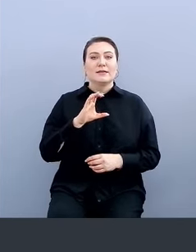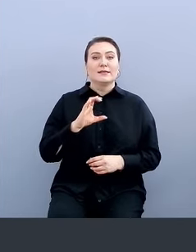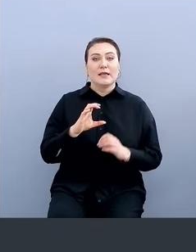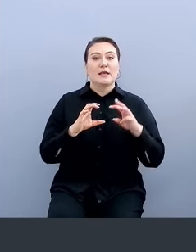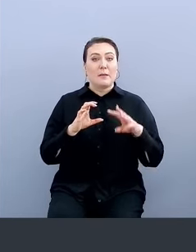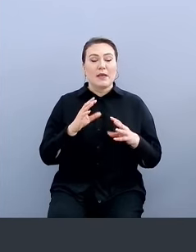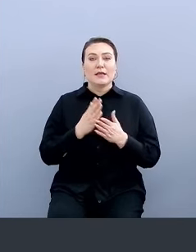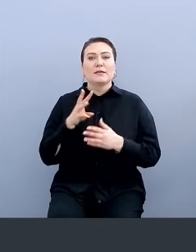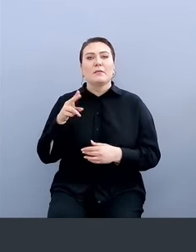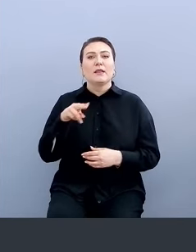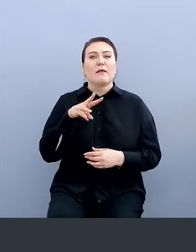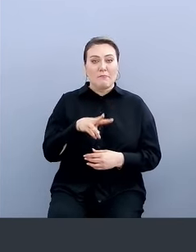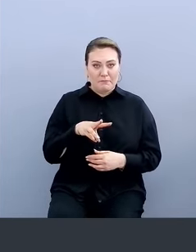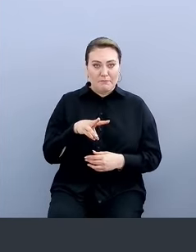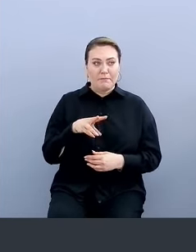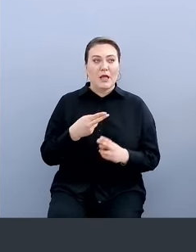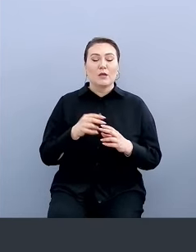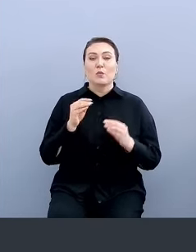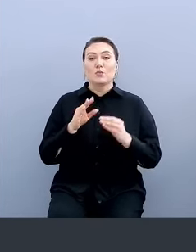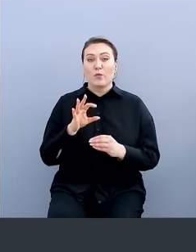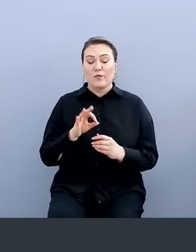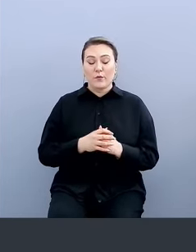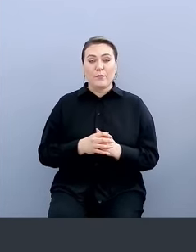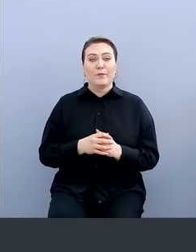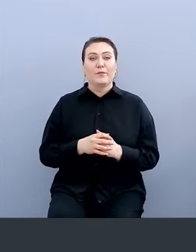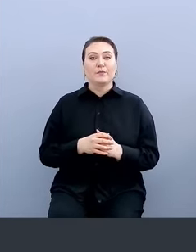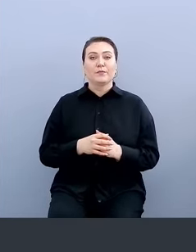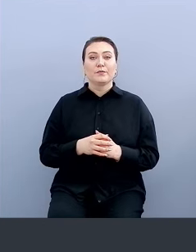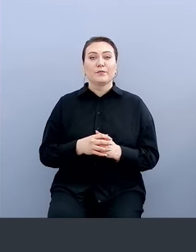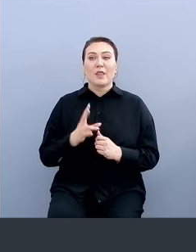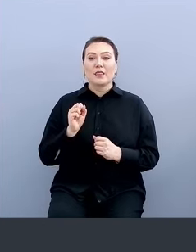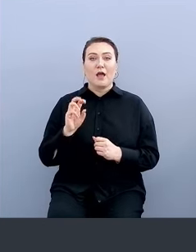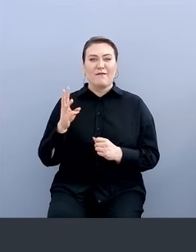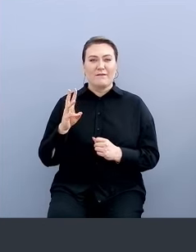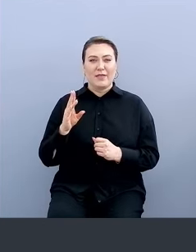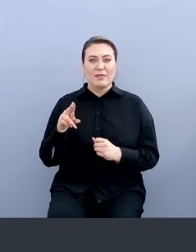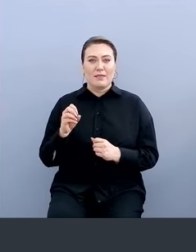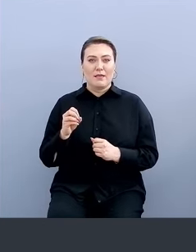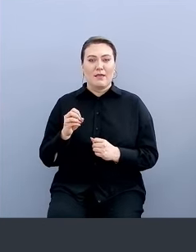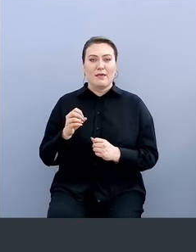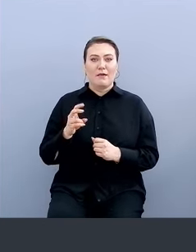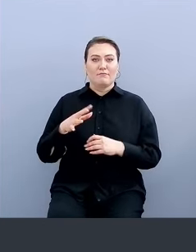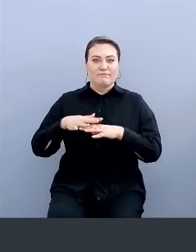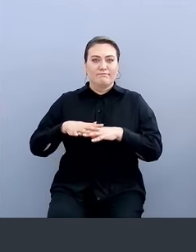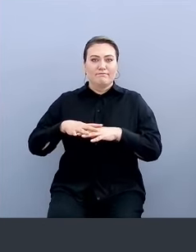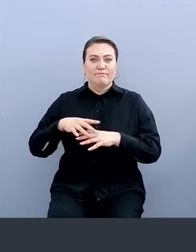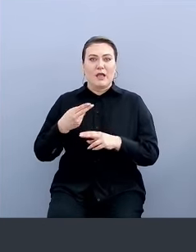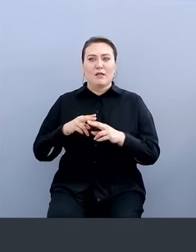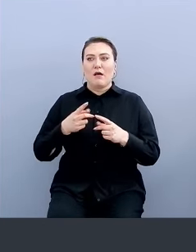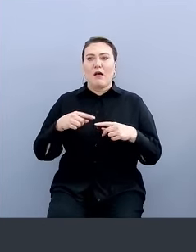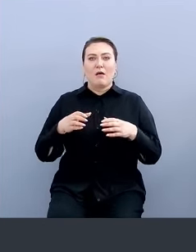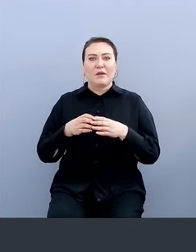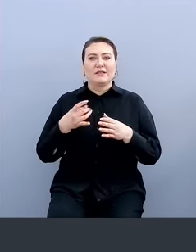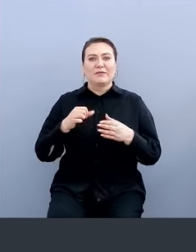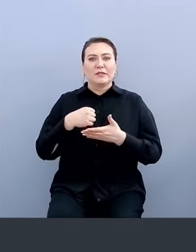Есть MDM, устройство на Винде, там Active Directory, на Macasey Jump, это корпоративный